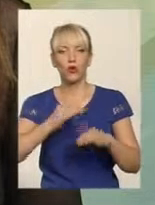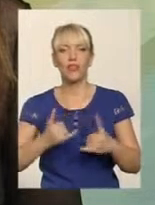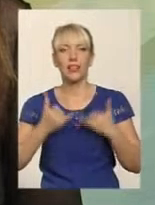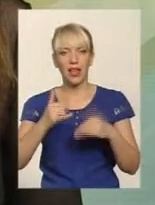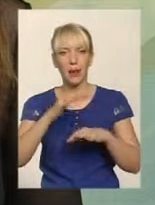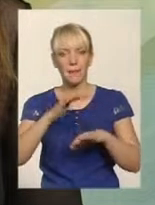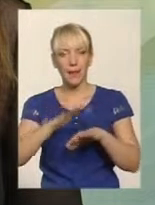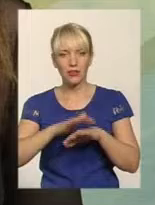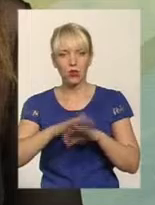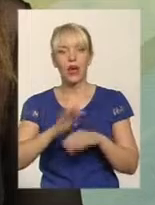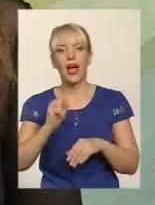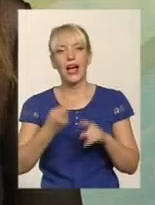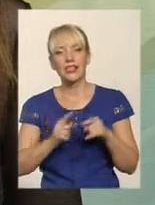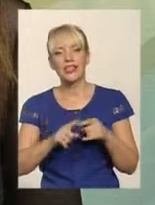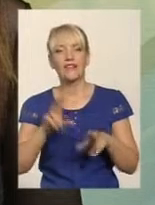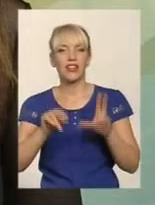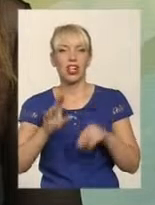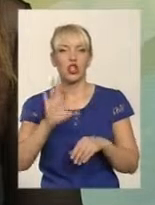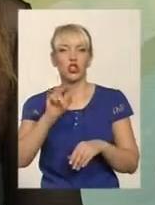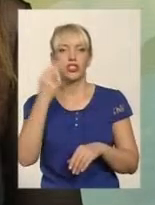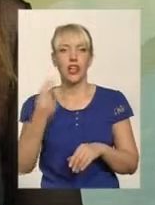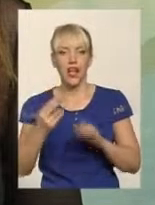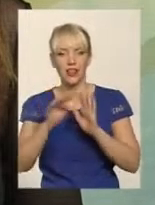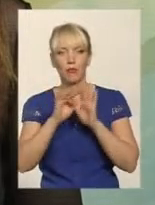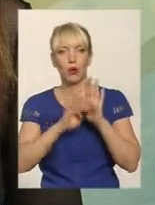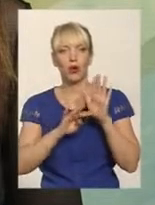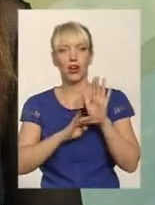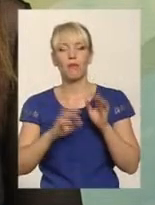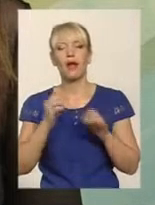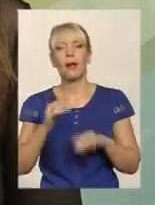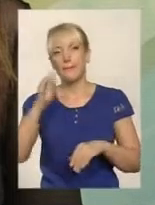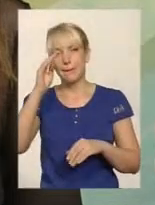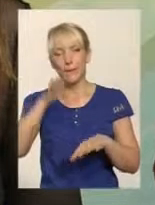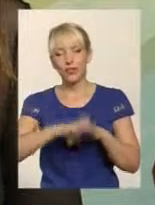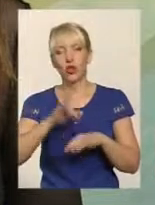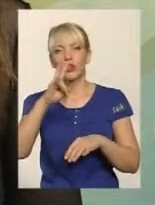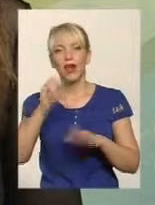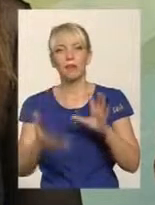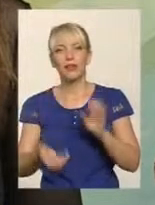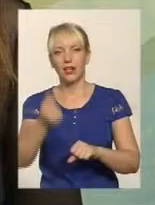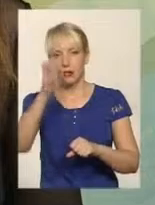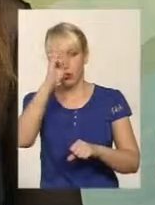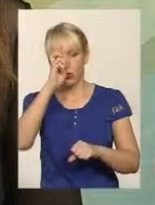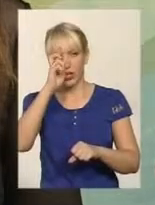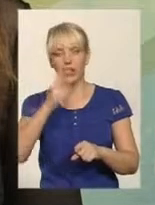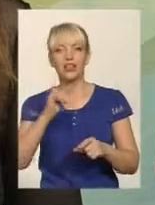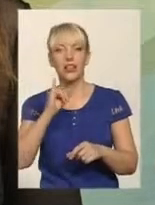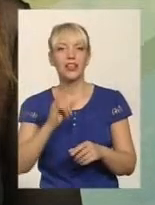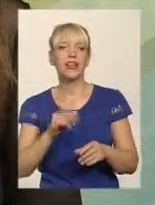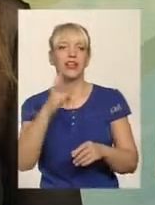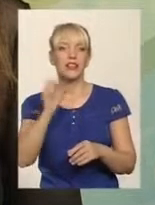є більш соціальна програма, як програма Державного банку на підтримку країни і на виведення її на